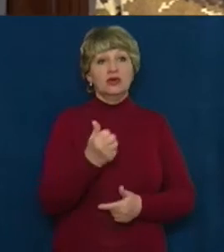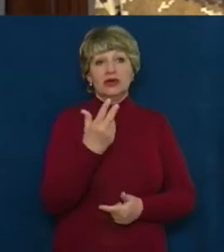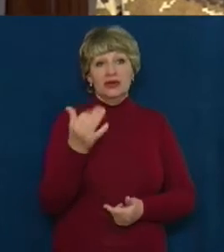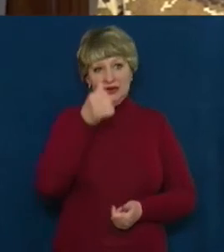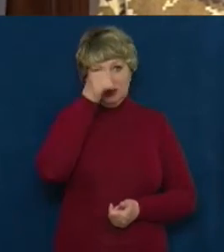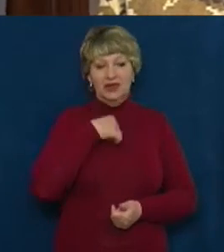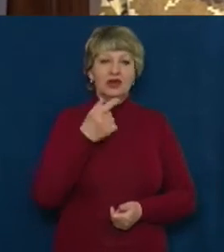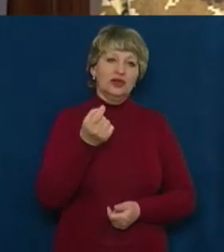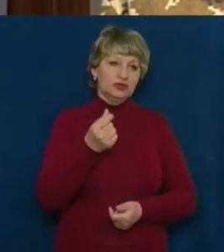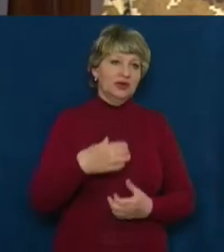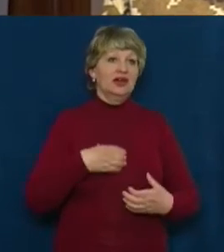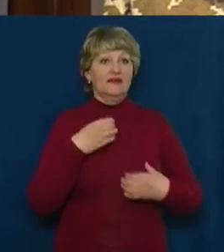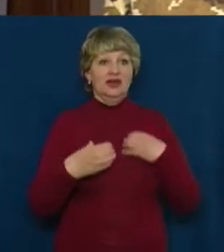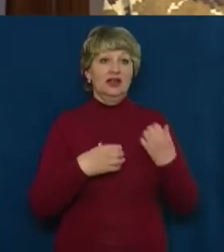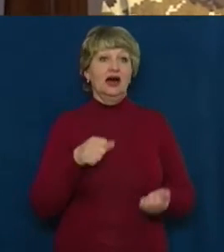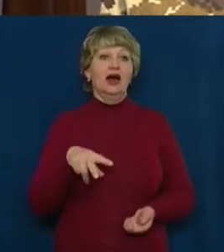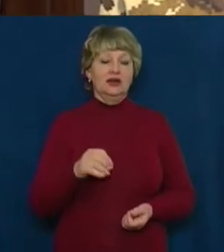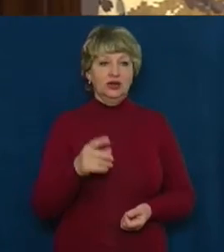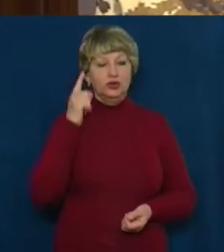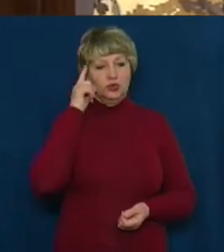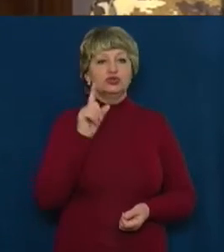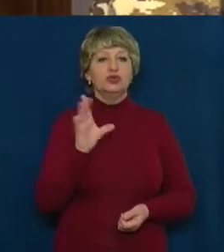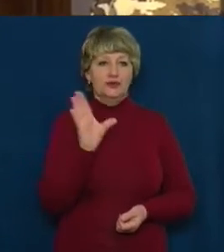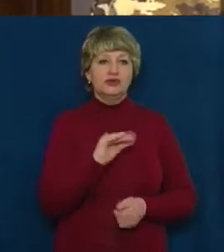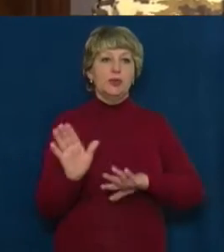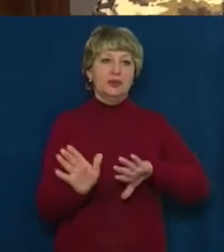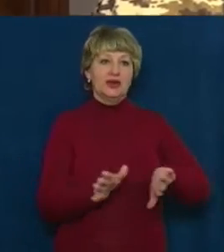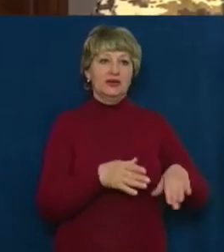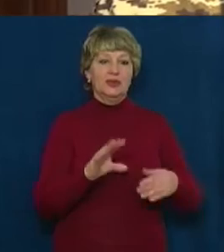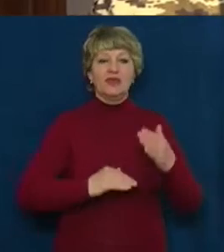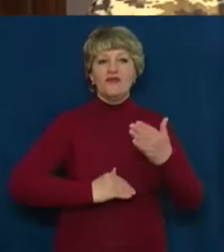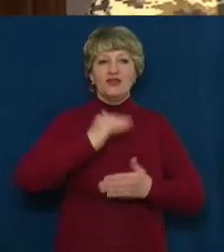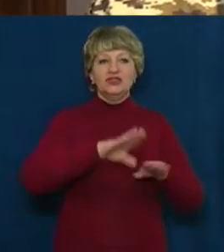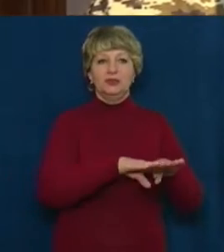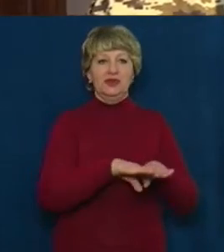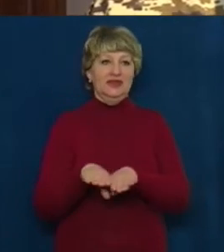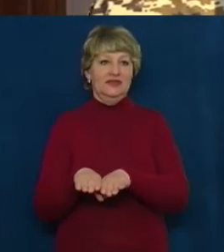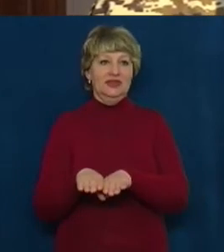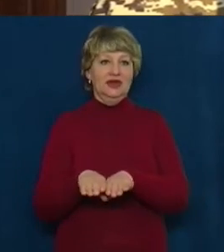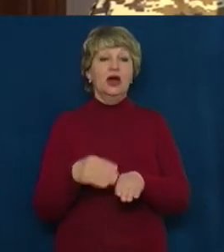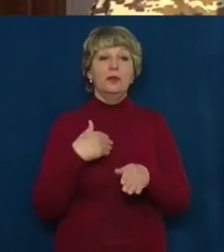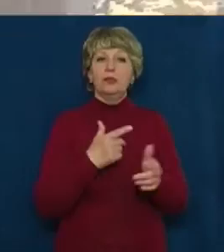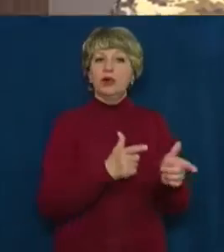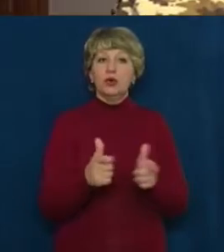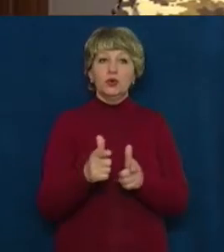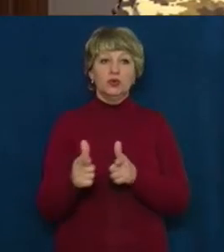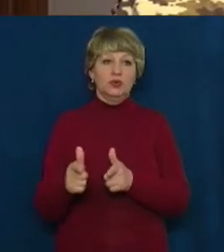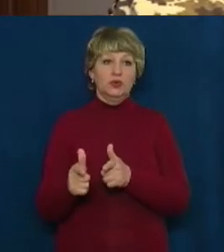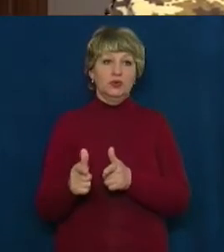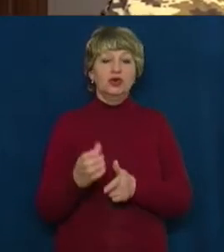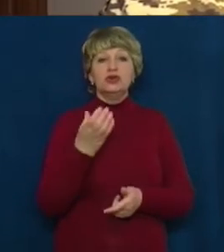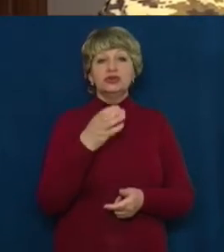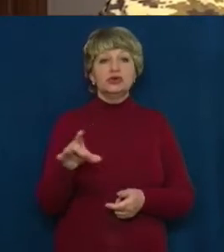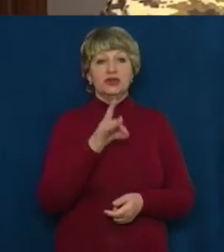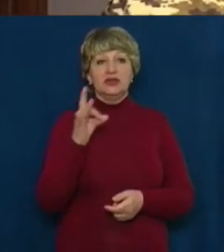хвилююся, але, я думаю, все пройде на найвищому рівні. Ми готувалися до сьогоднішнього дня. Сотню разів